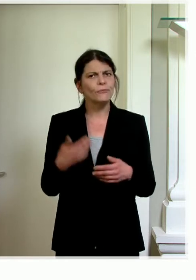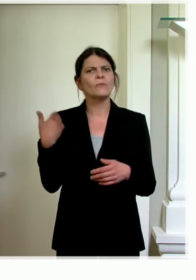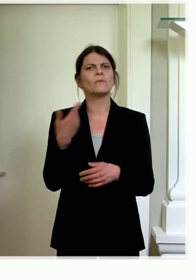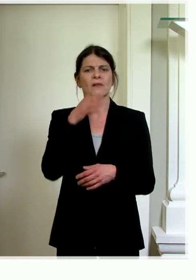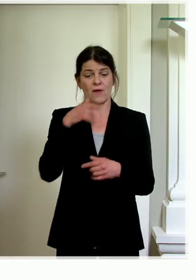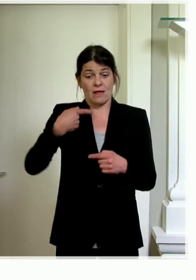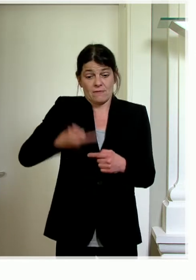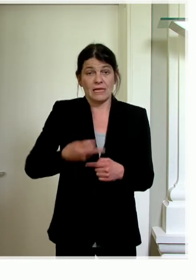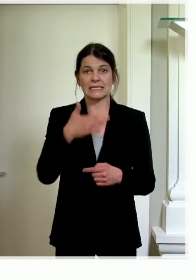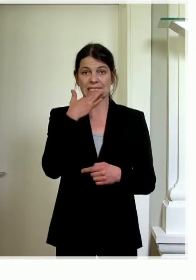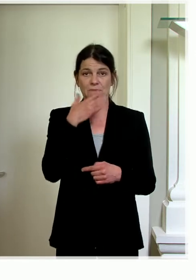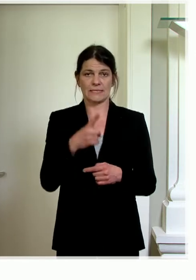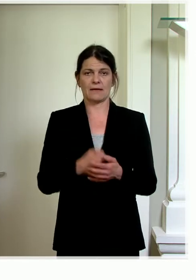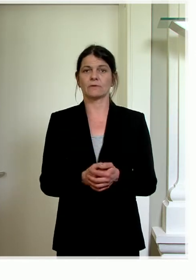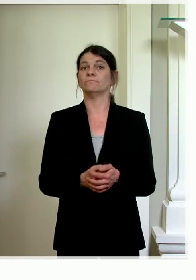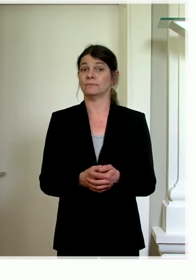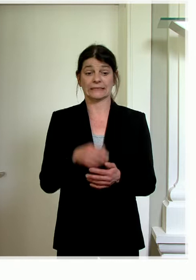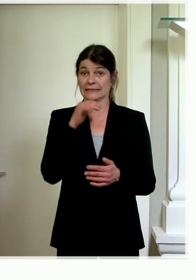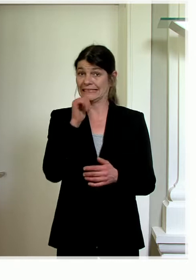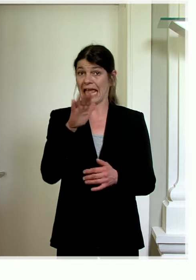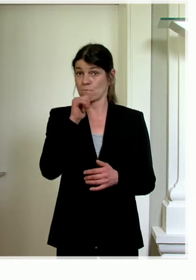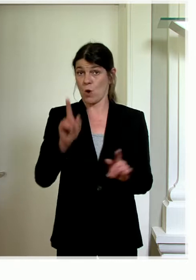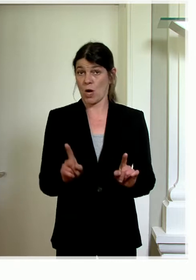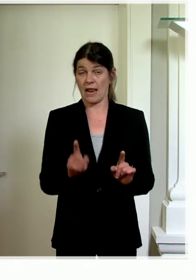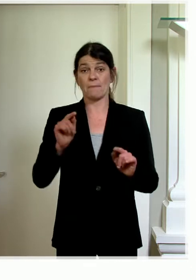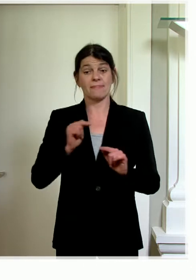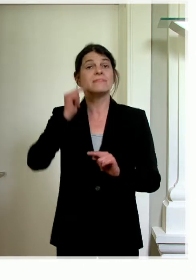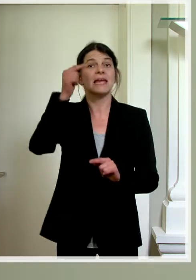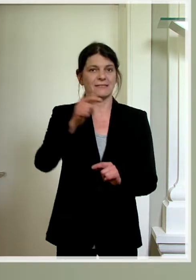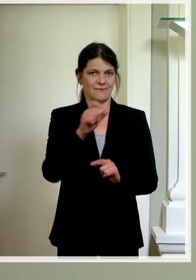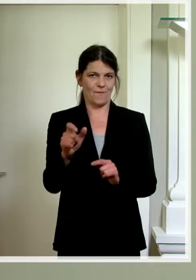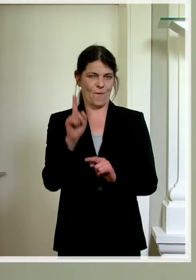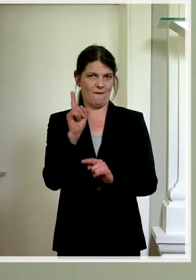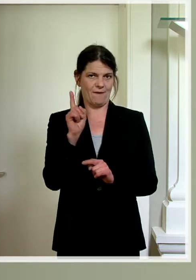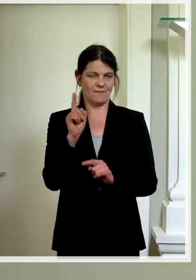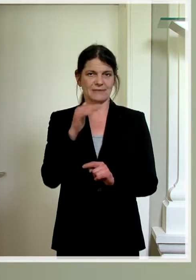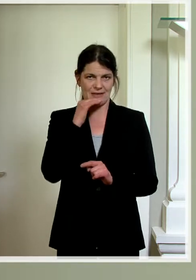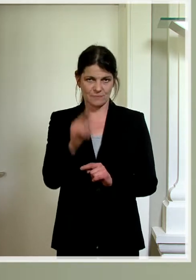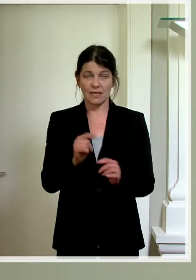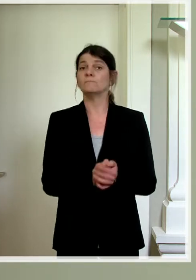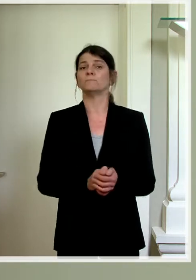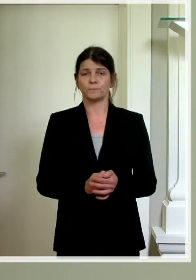auf den kommenden Samstag, also das geht nicht ab morgen, sondern es geht ab Samstag in einer Woche,